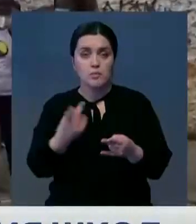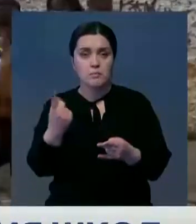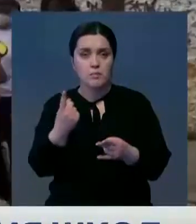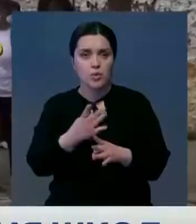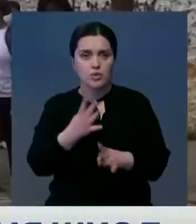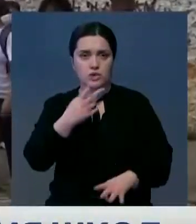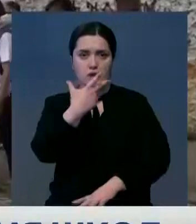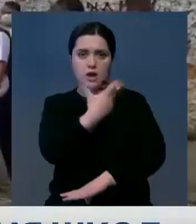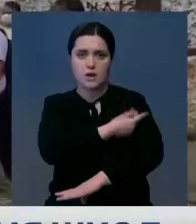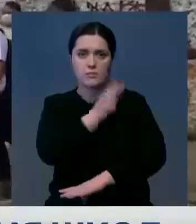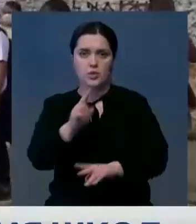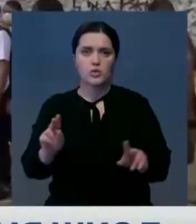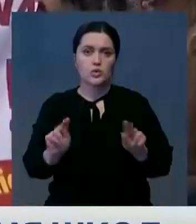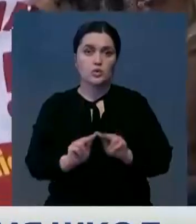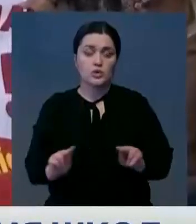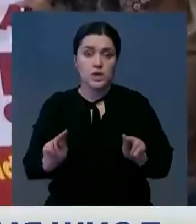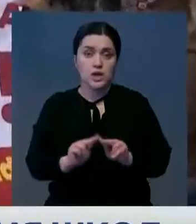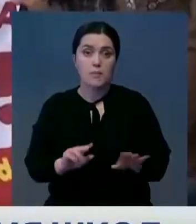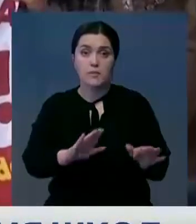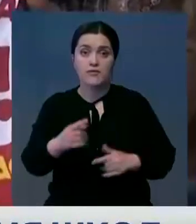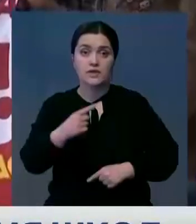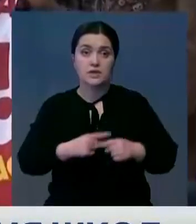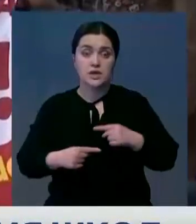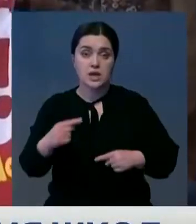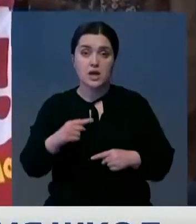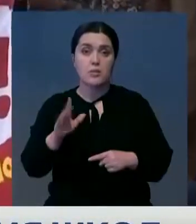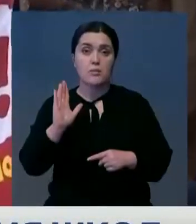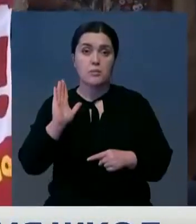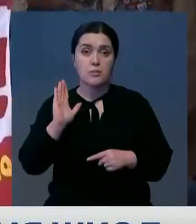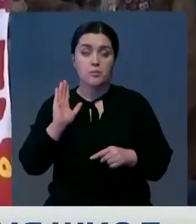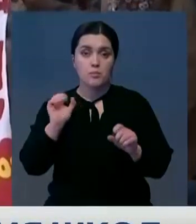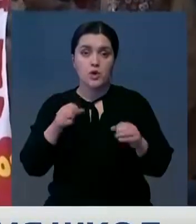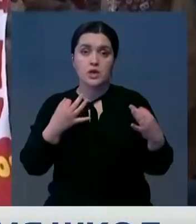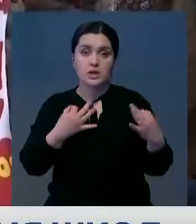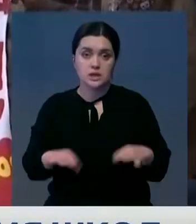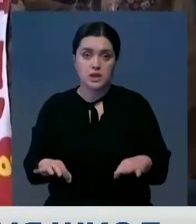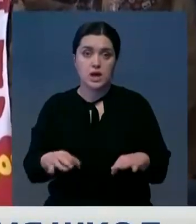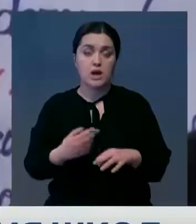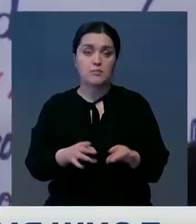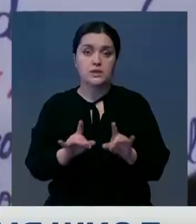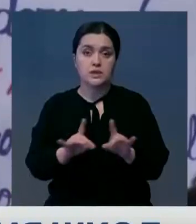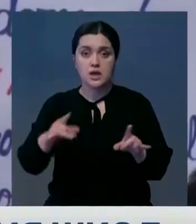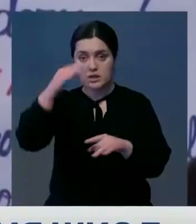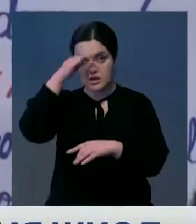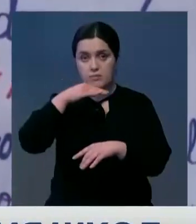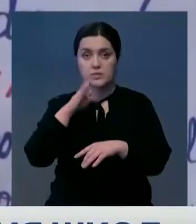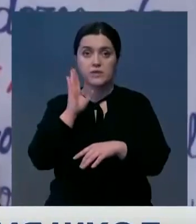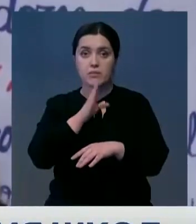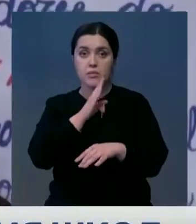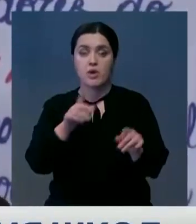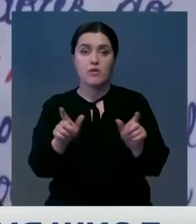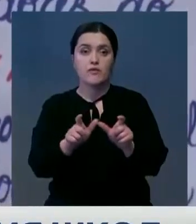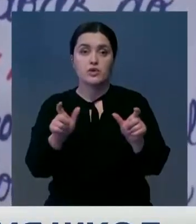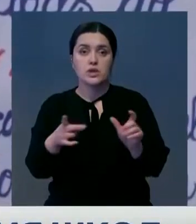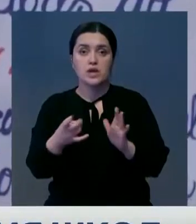вакцинирования работников системы образования. Только после этого возвращение за партой будет целесообразным, считают активисты. Кроме того, по словам